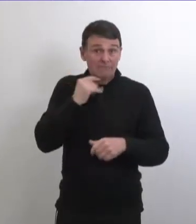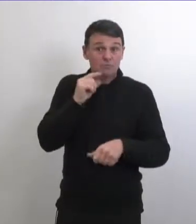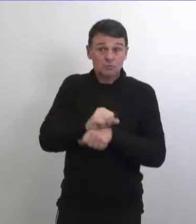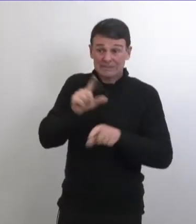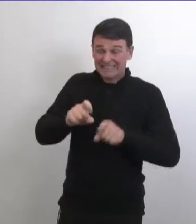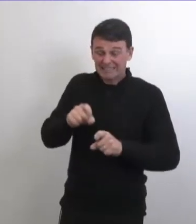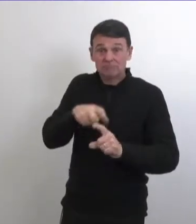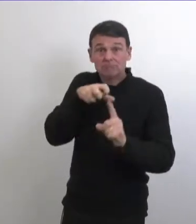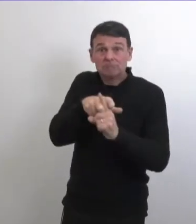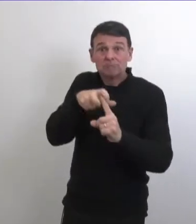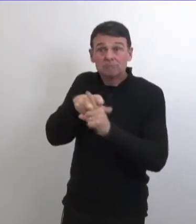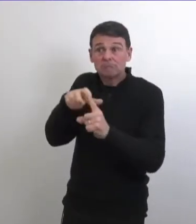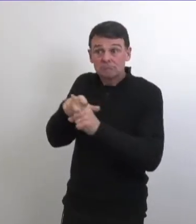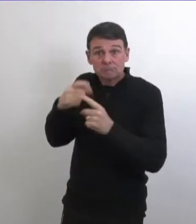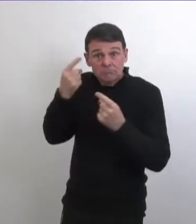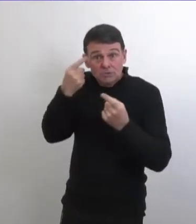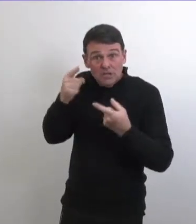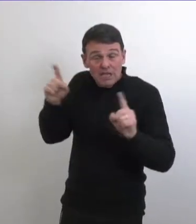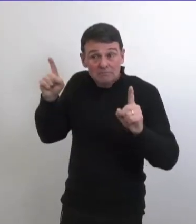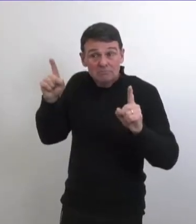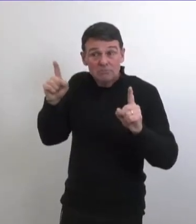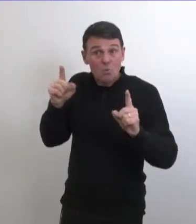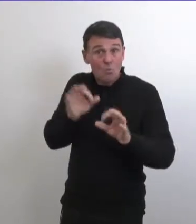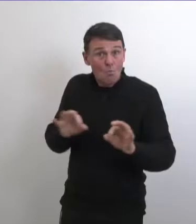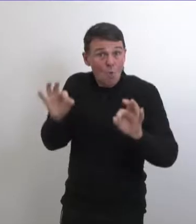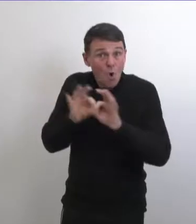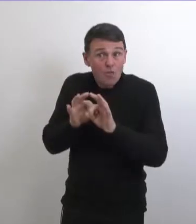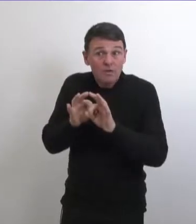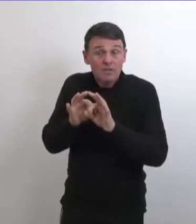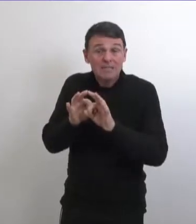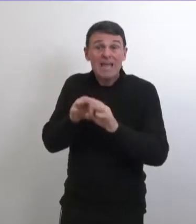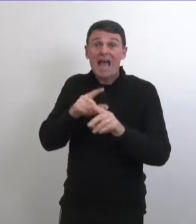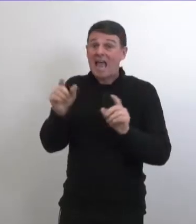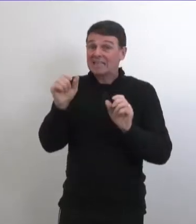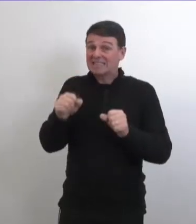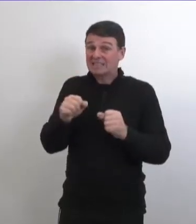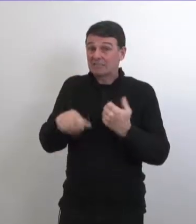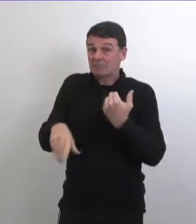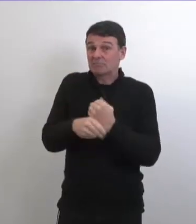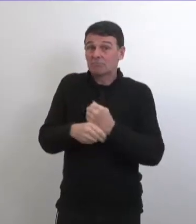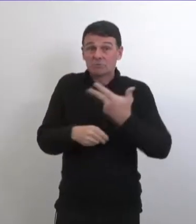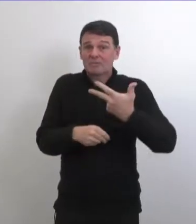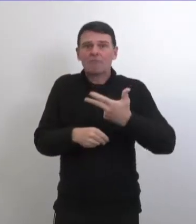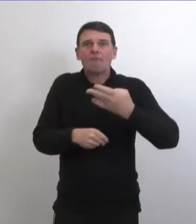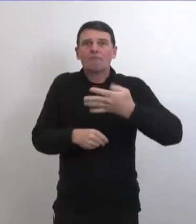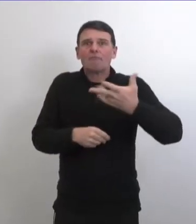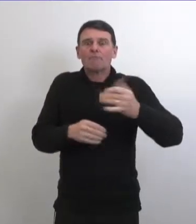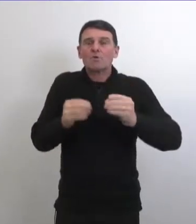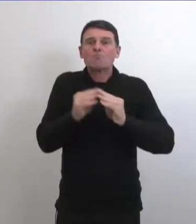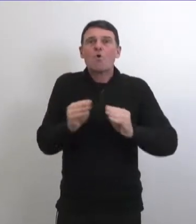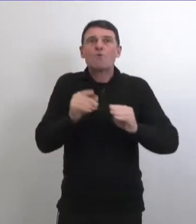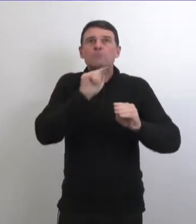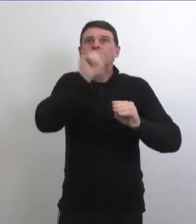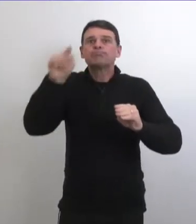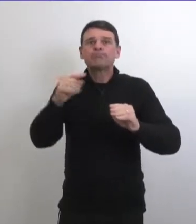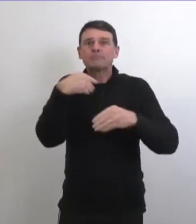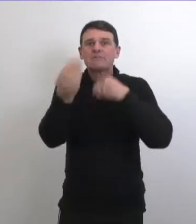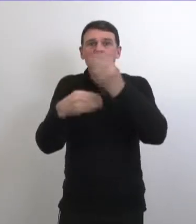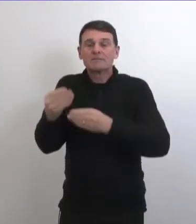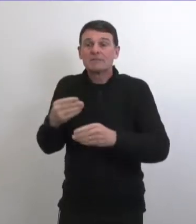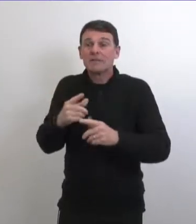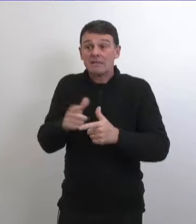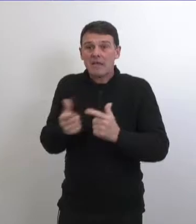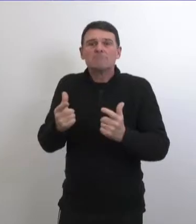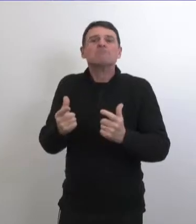nous permettront de déterminer si le test fonctionne s'il fonctionne bien et l'utilité de ce test est ce que ça vaut la peine